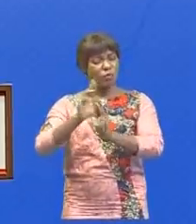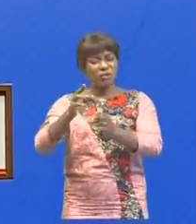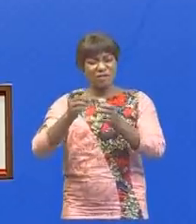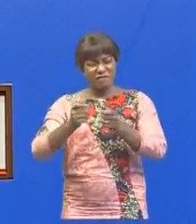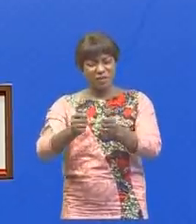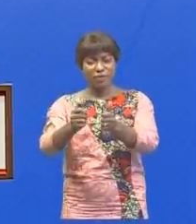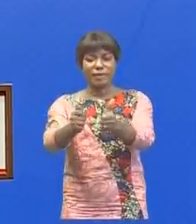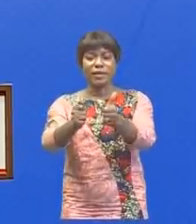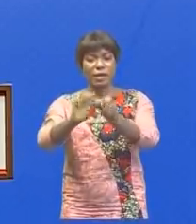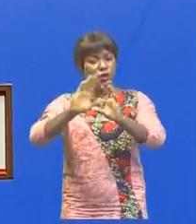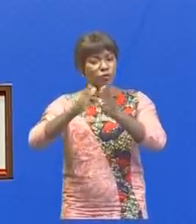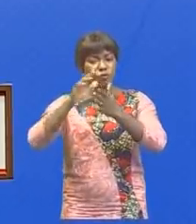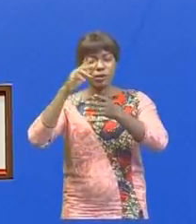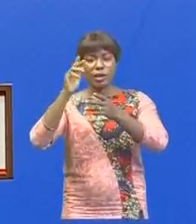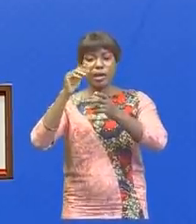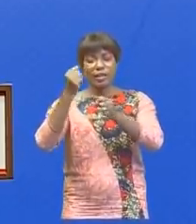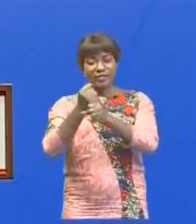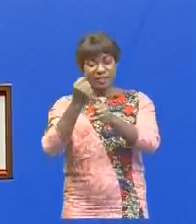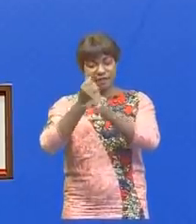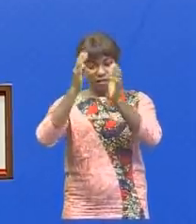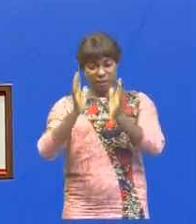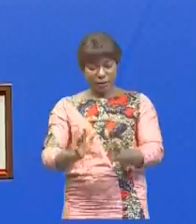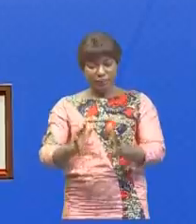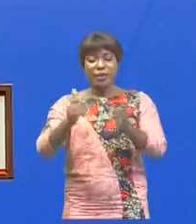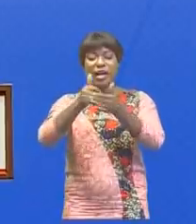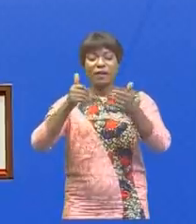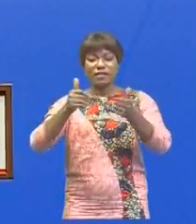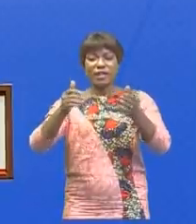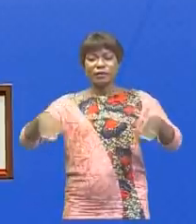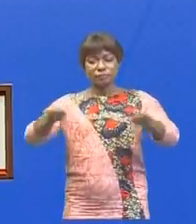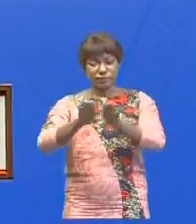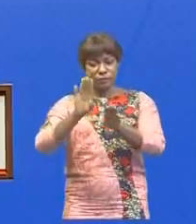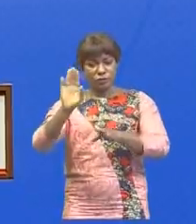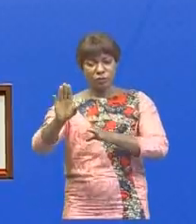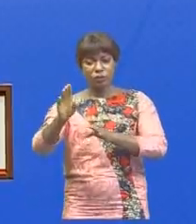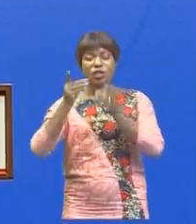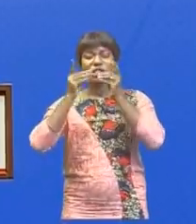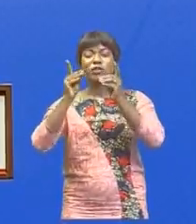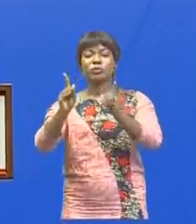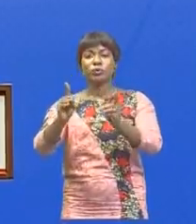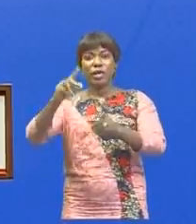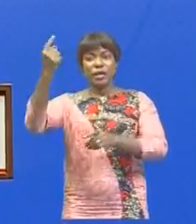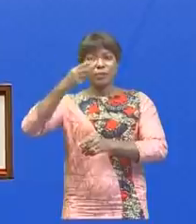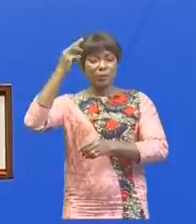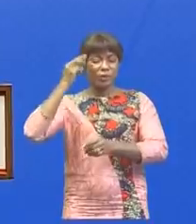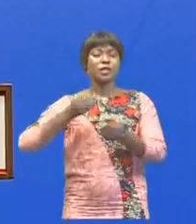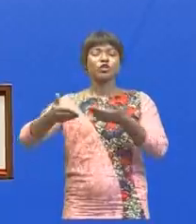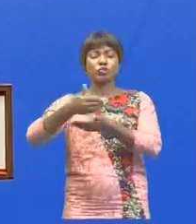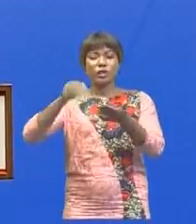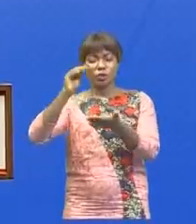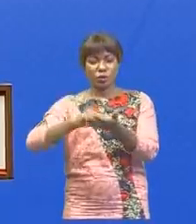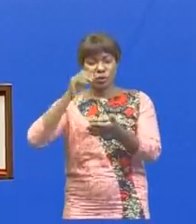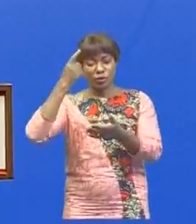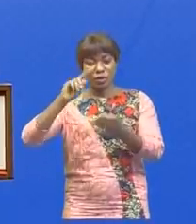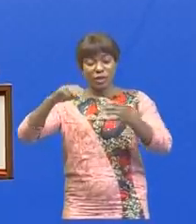adéquate à cette préoccupation. Avant de conclure son propos, le Premier ministre est aussi revenu sur